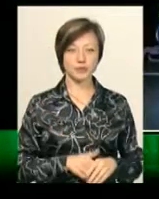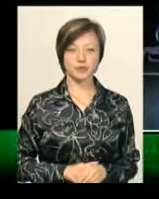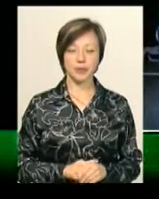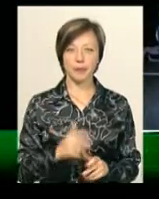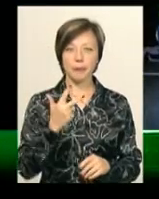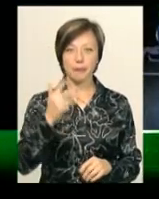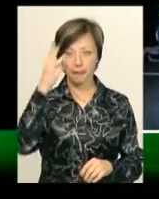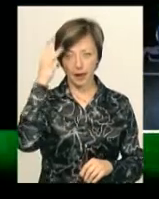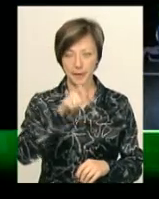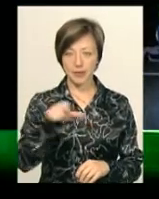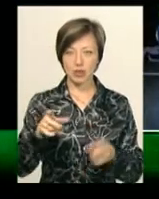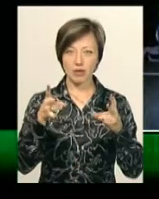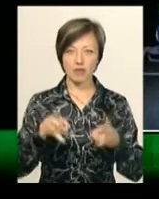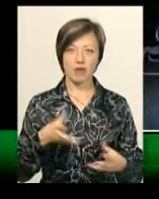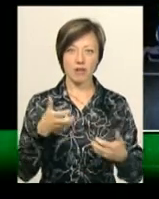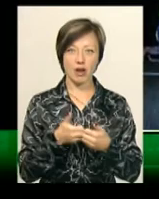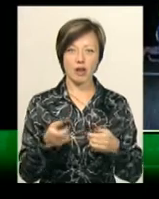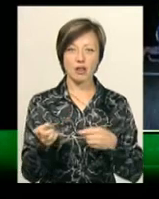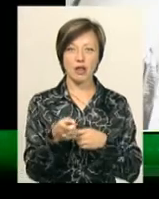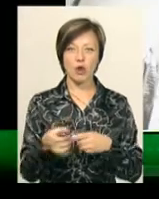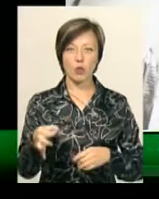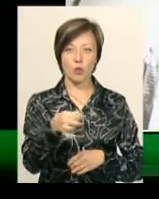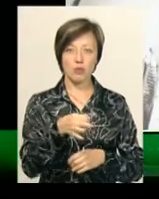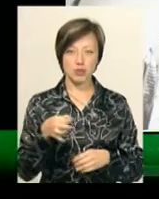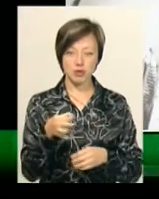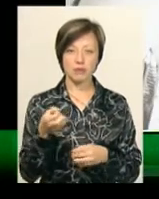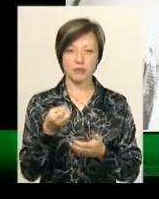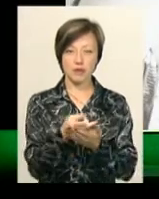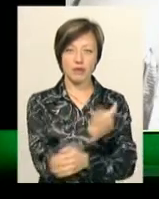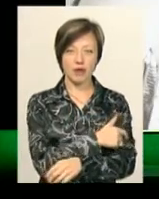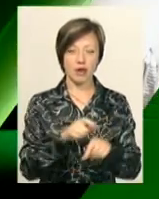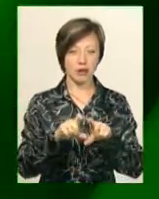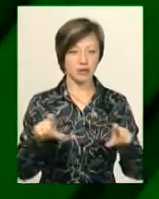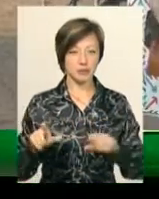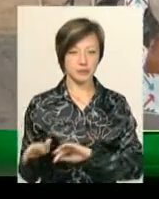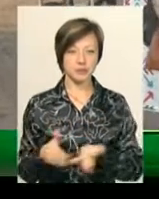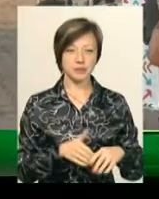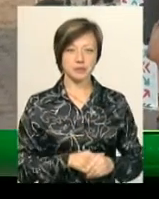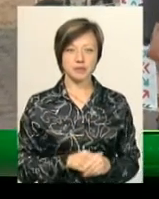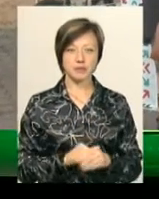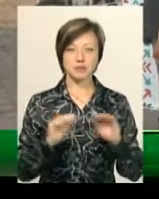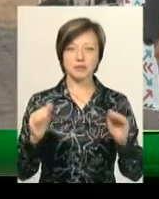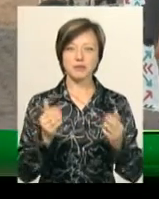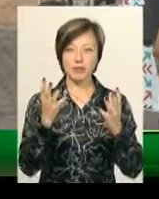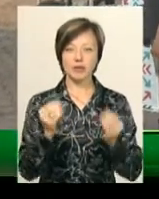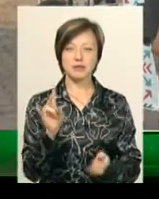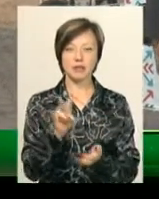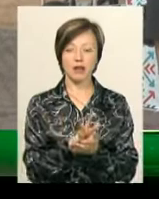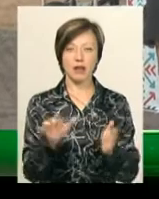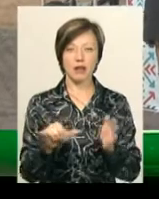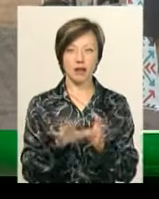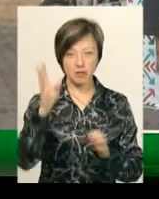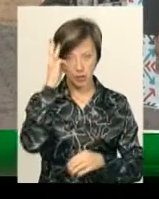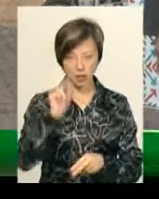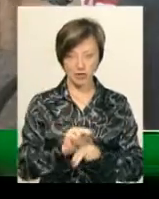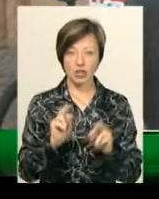Троє хмельничан травмувалися в аварії на Тернопільщині. Вони перебувають у лікарні. В рамках днів сталої енергії хмельничан